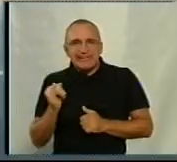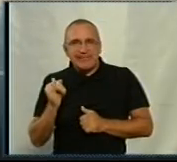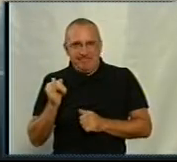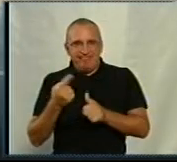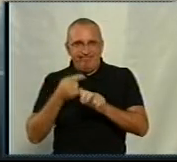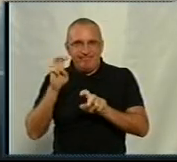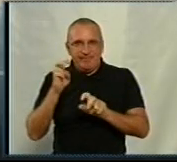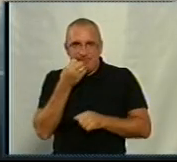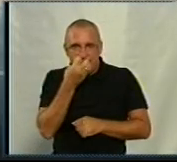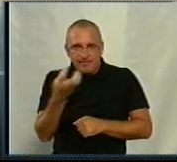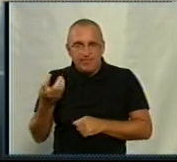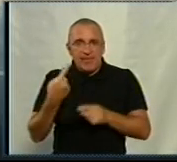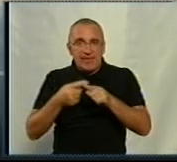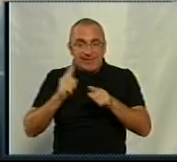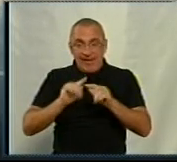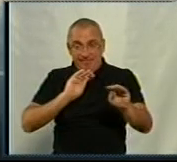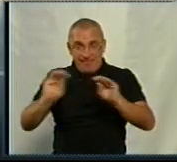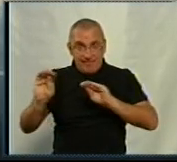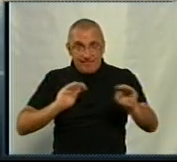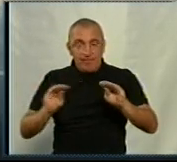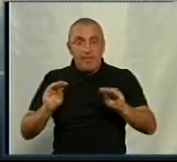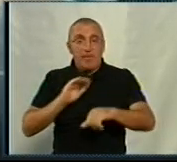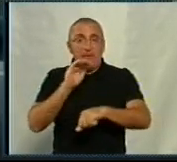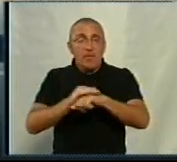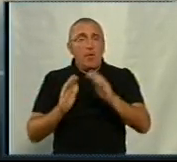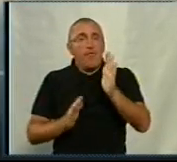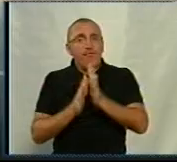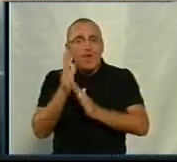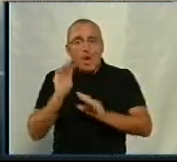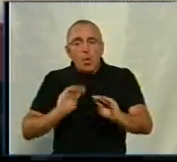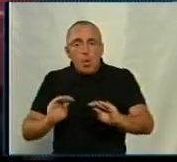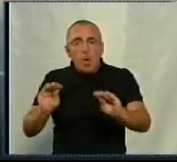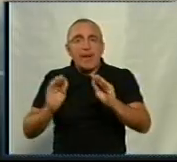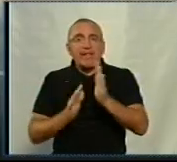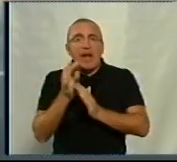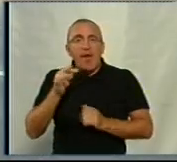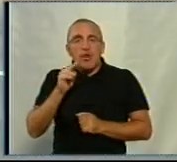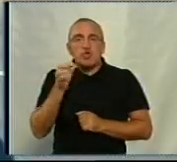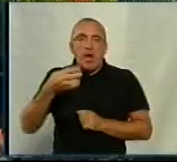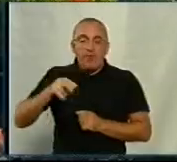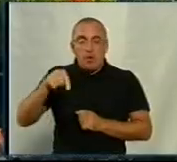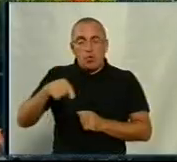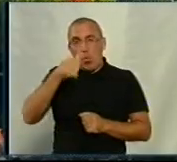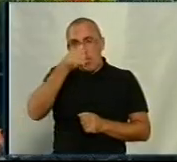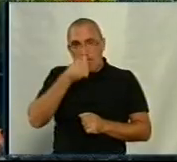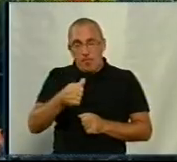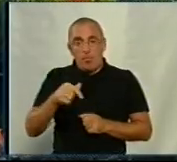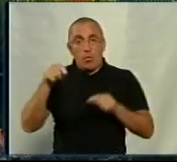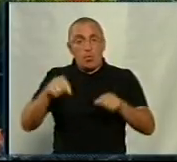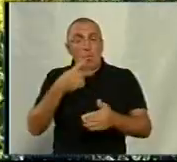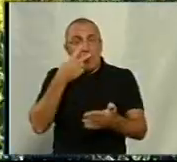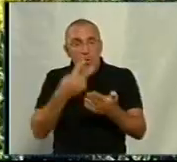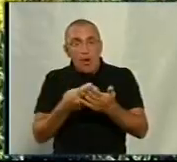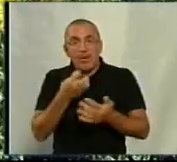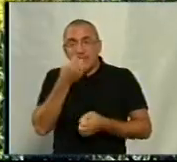Квіти для цієї інсталяції фактично вирощувалися з травня-червня цього року. Тут ми бачимо